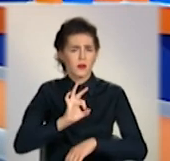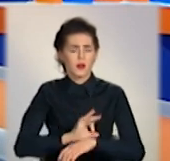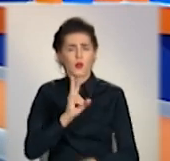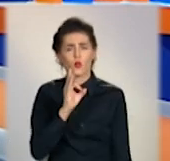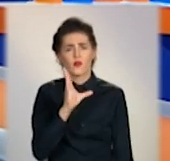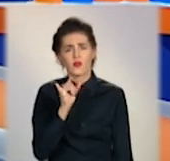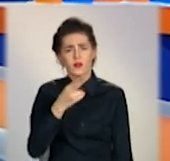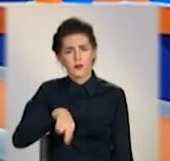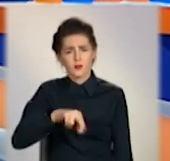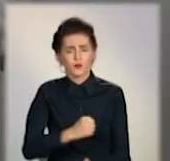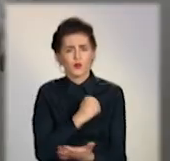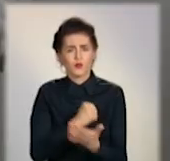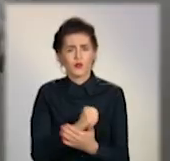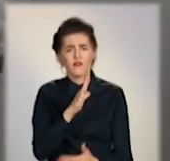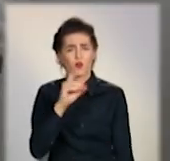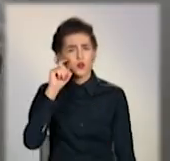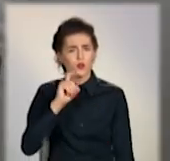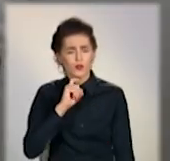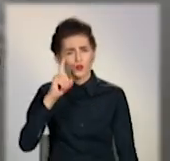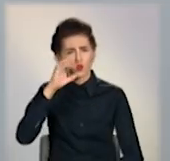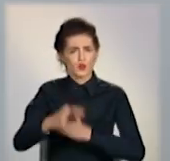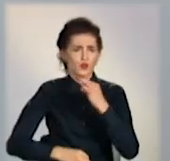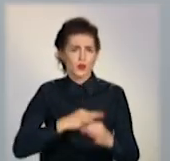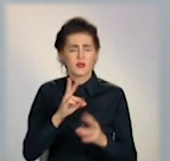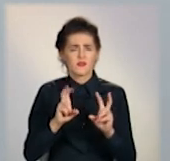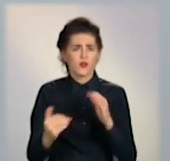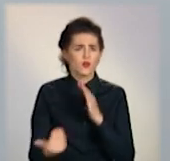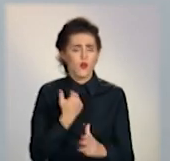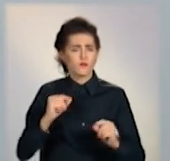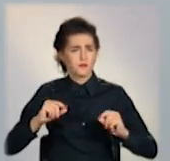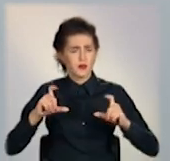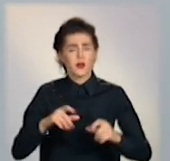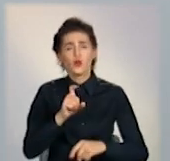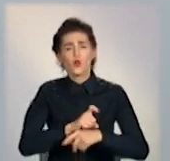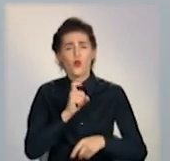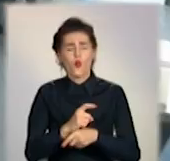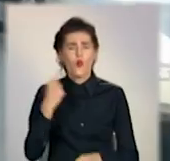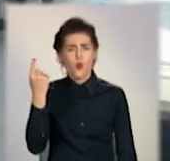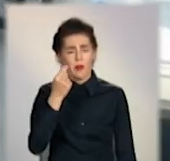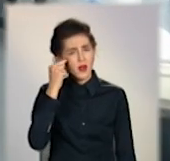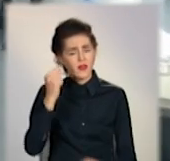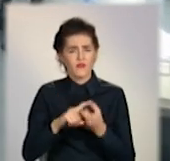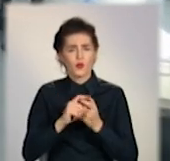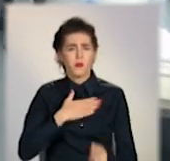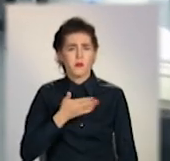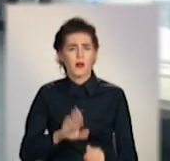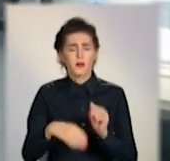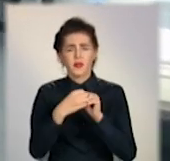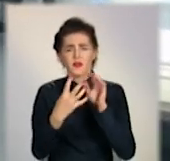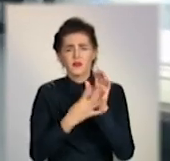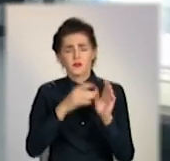на ковід зареєстрували в Україні за минулу добу. Це знову антирекорд. У Донецькій області від коронавірусу померло 19